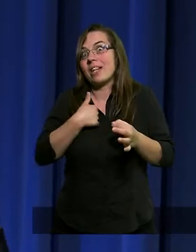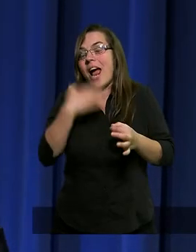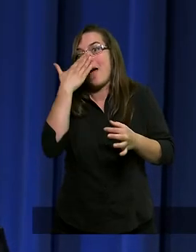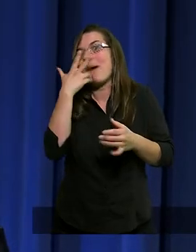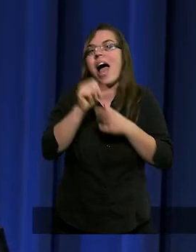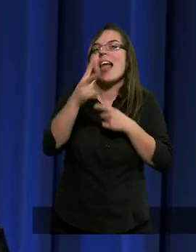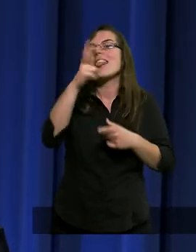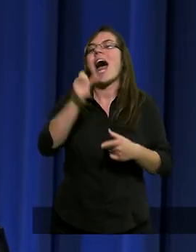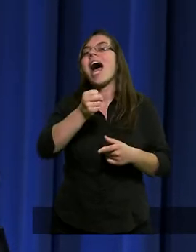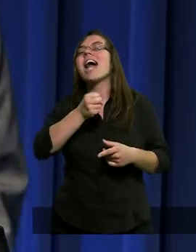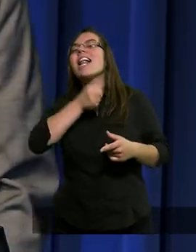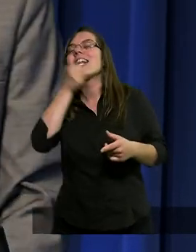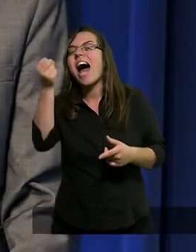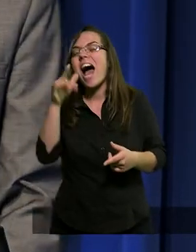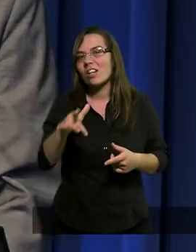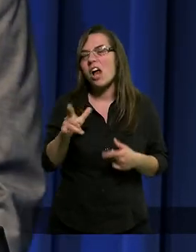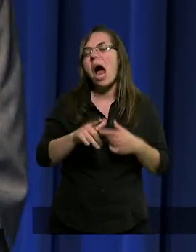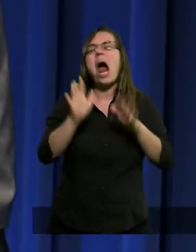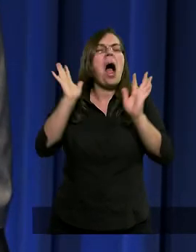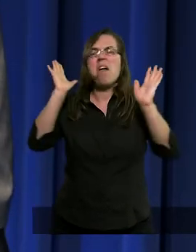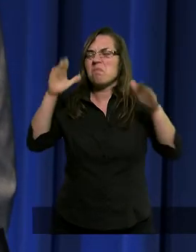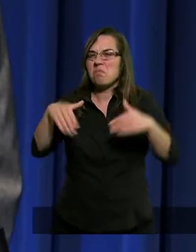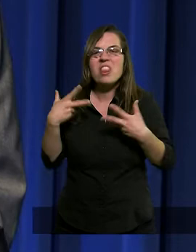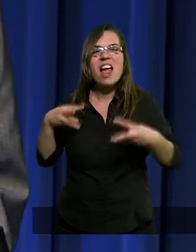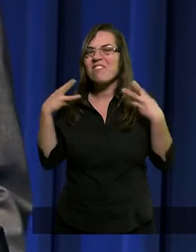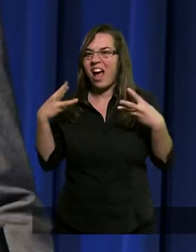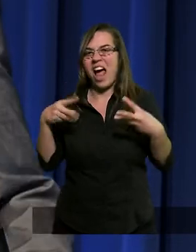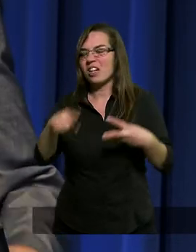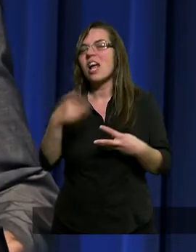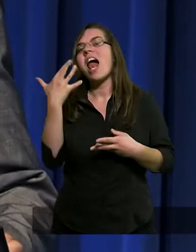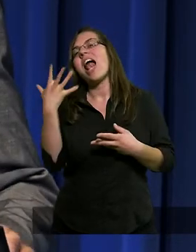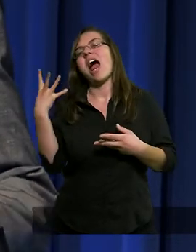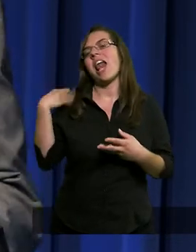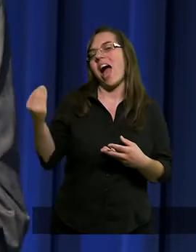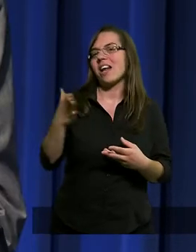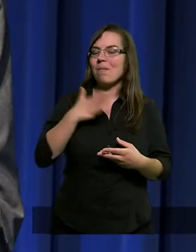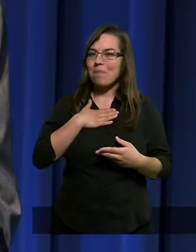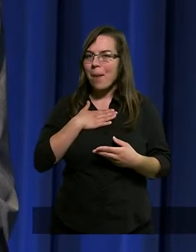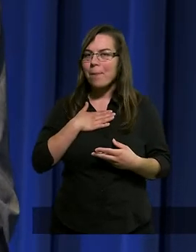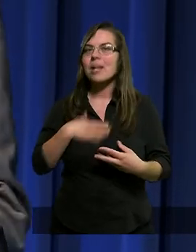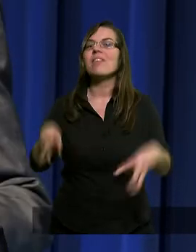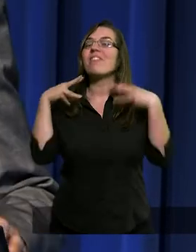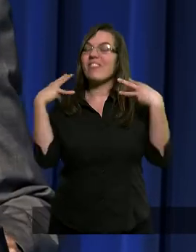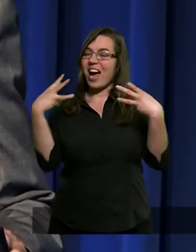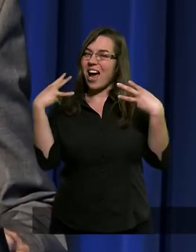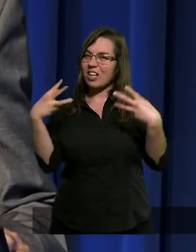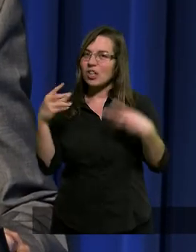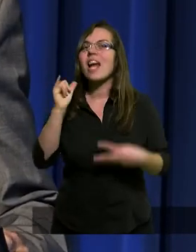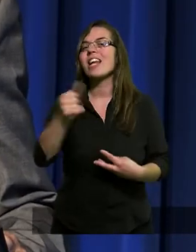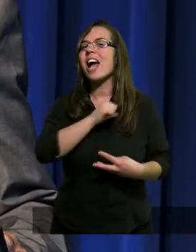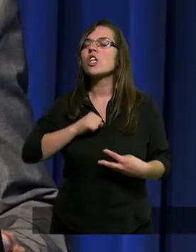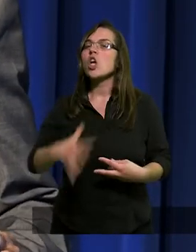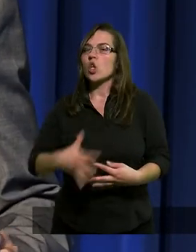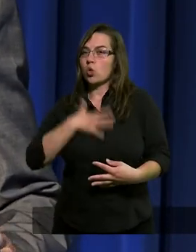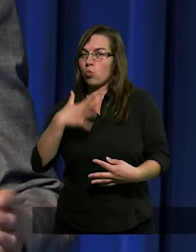tym miejscu jestem najstarszy. Ale to nieważne jest, ile lat mamy, ważne jest, jak